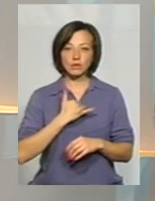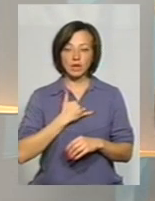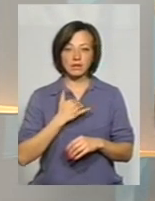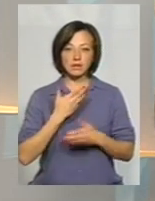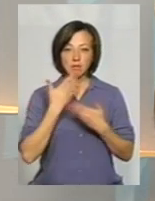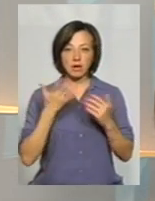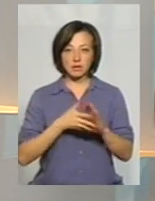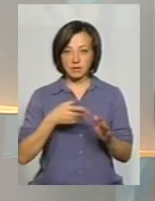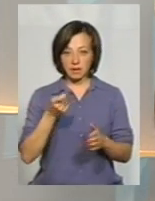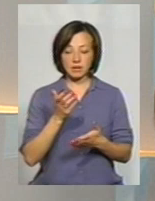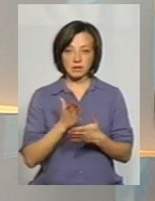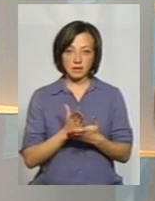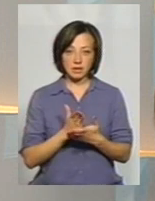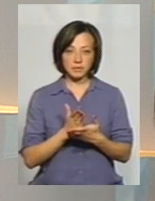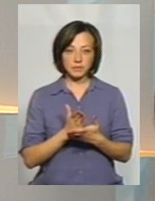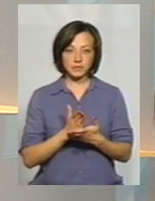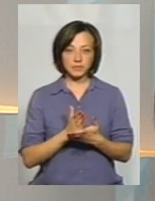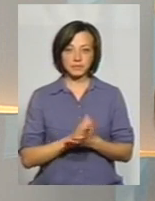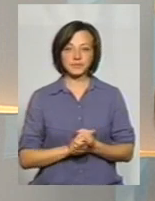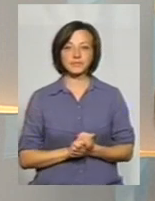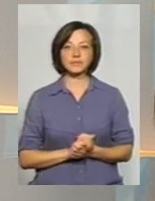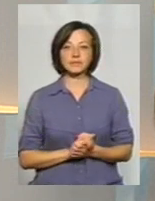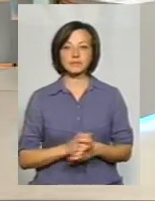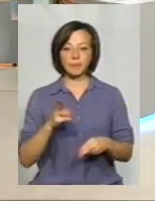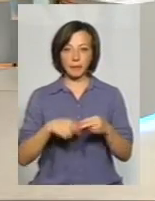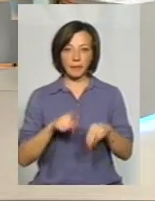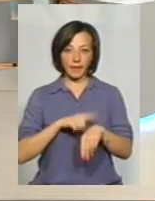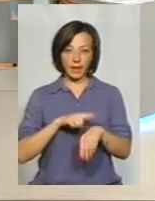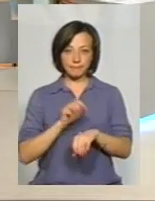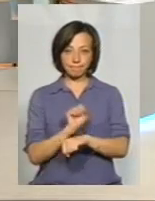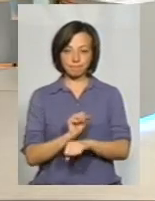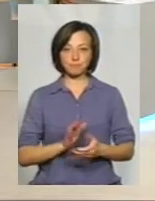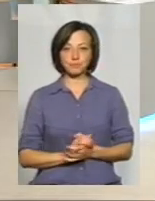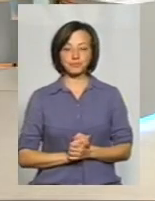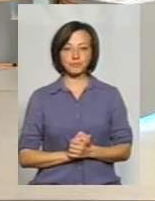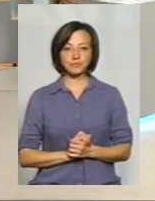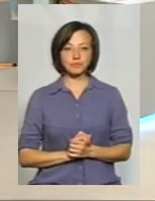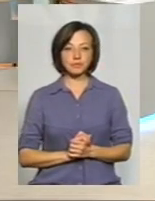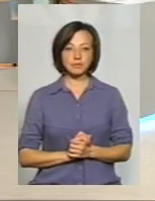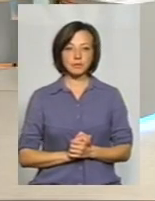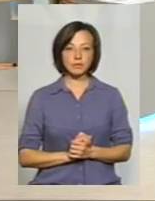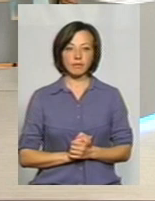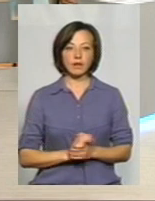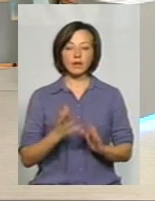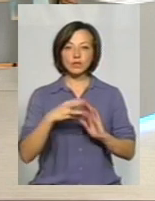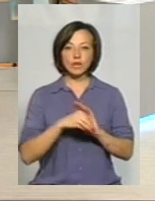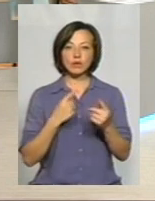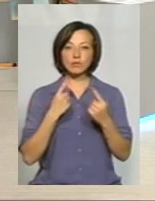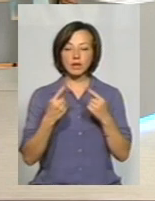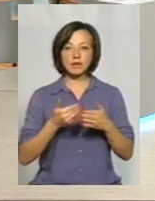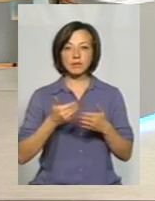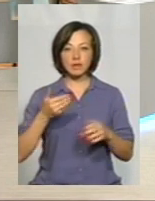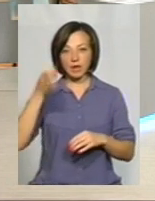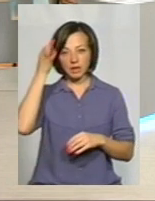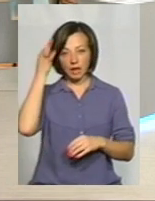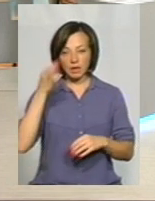заявляється, в нас є сьогодні такі учасники. Дякую. Пані Ани, я попрошу вас долучитися до розмови далі, але перед тим нагадаю, що